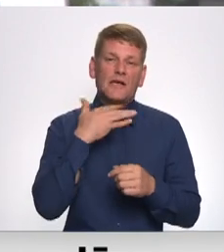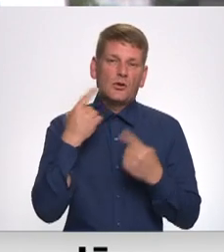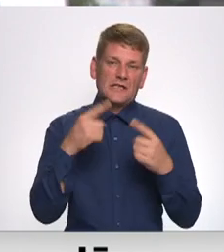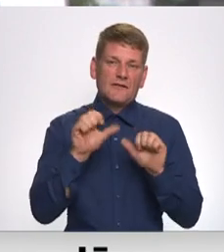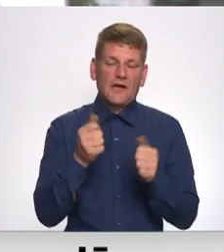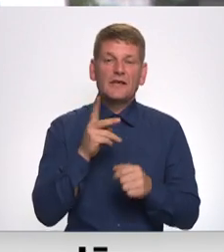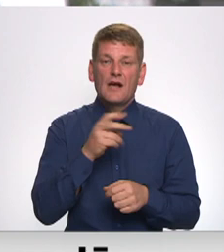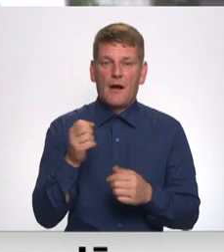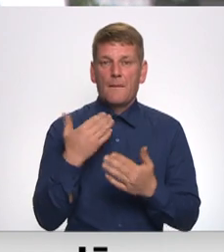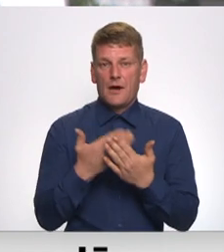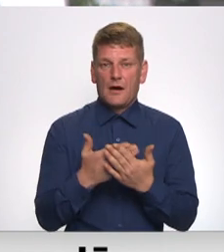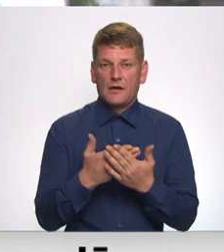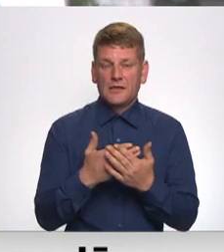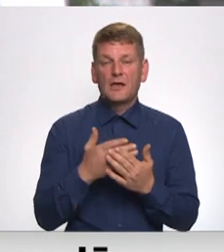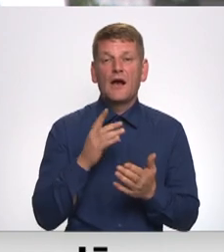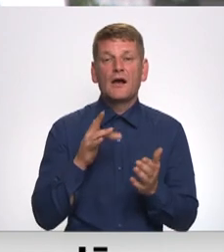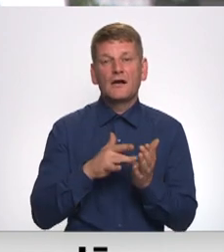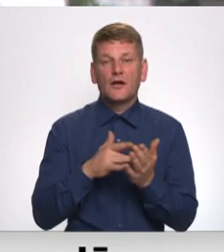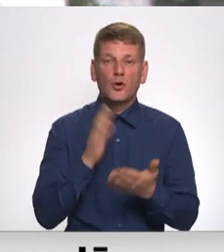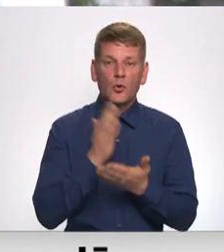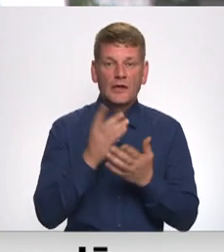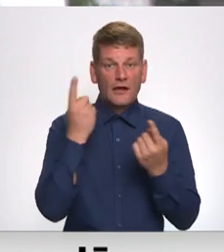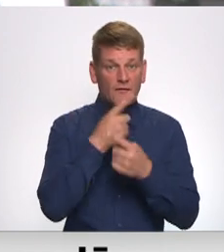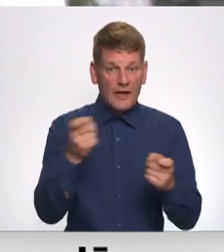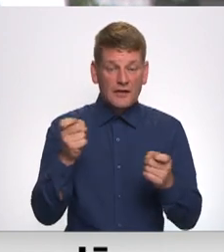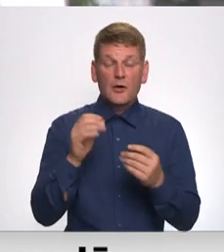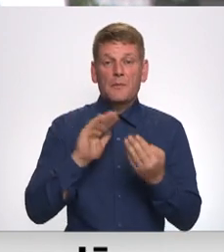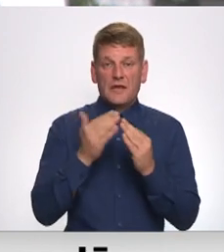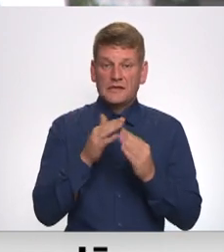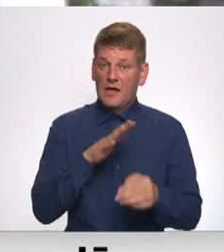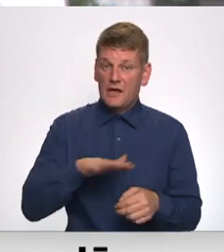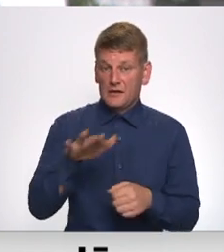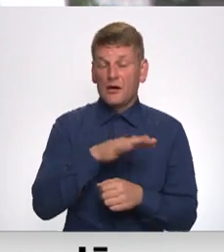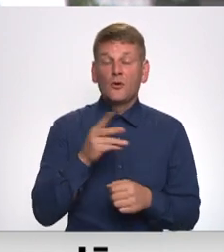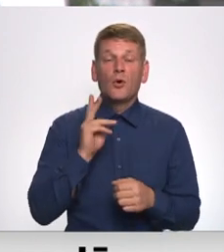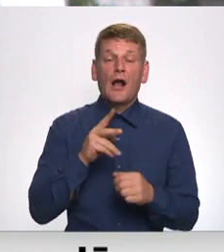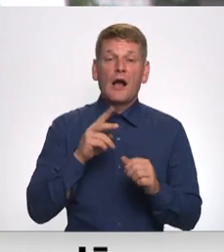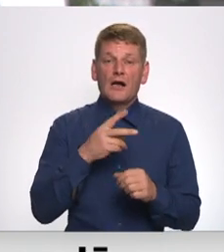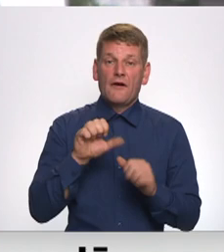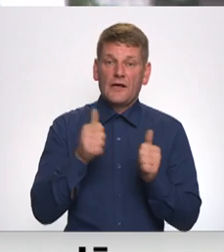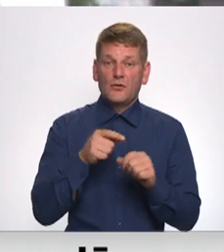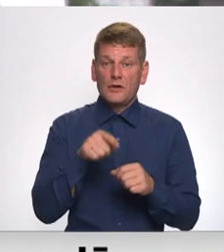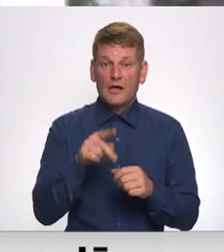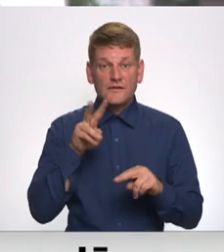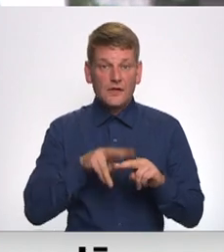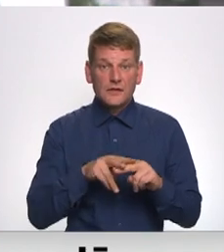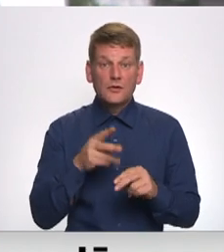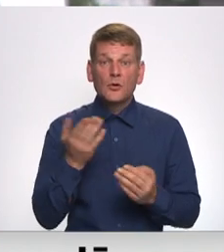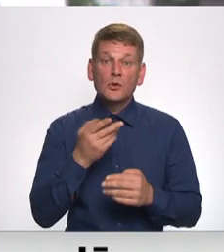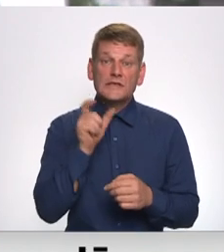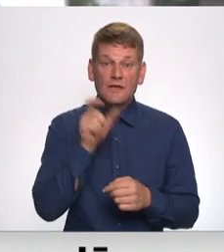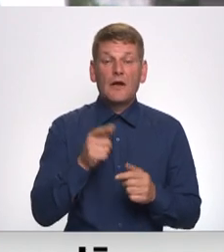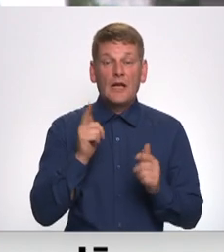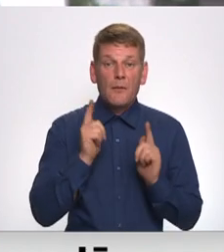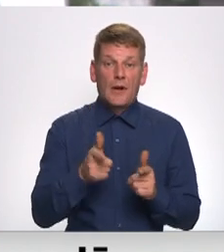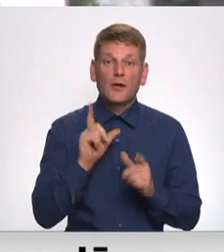parādīt kādu noteikti vēstījumu pilsētpidē un kā veidot tādas vietas, kur cilvēki patiešām, luprāt,